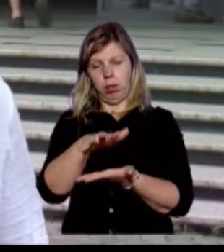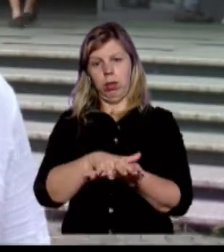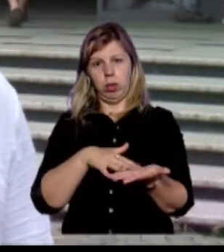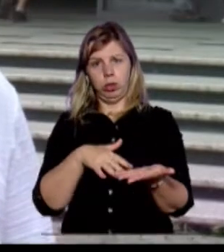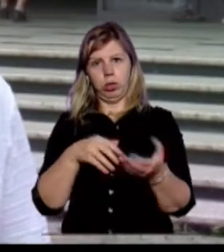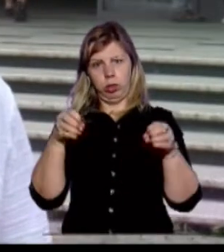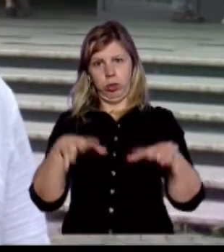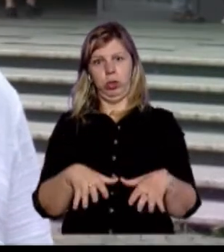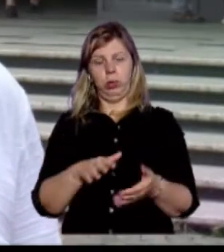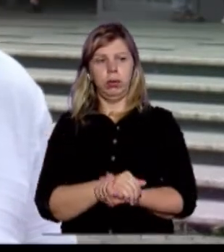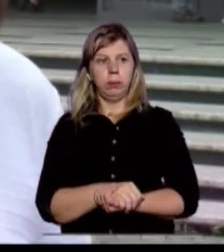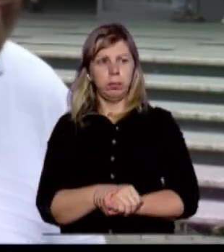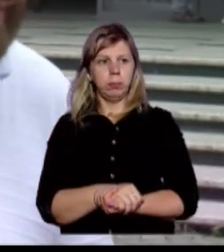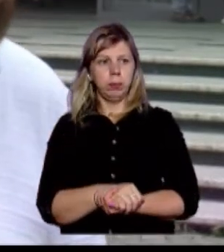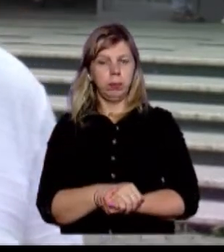вирішувати.